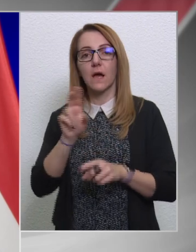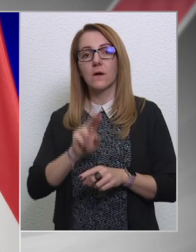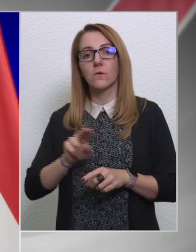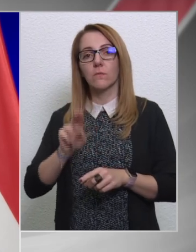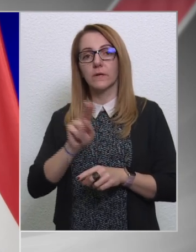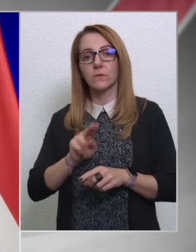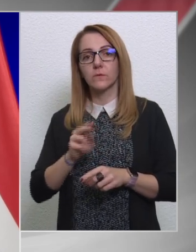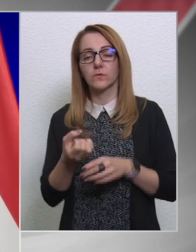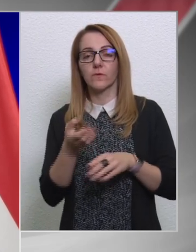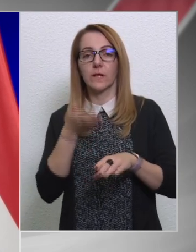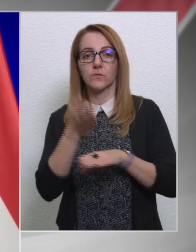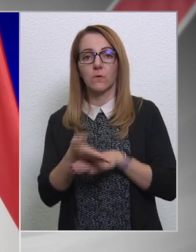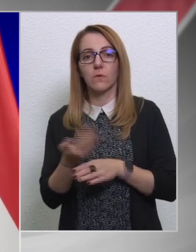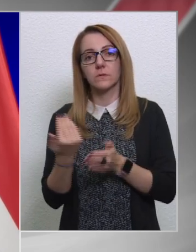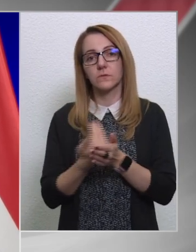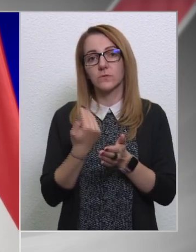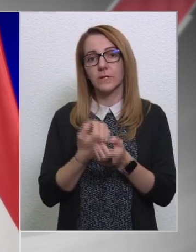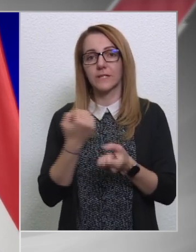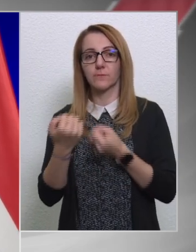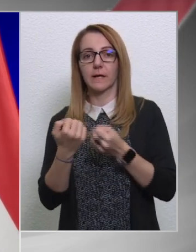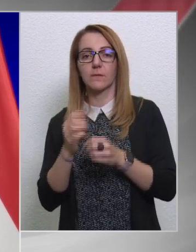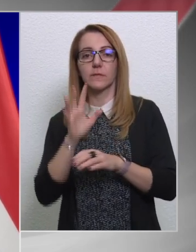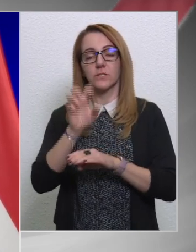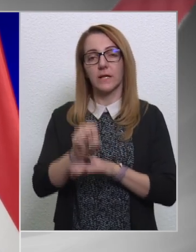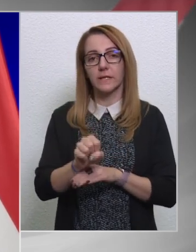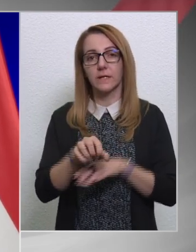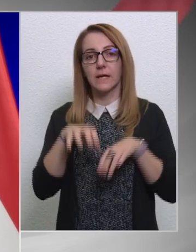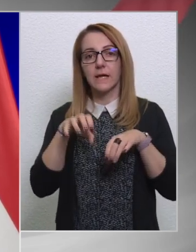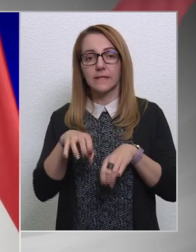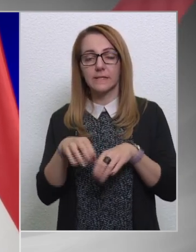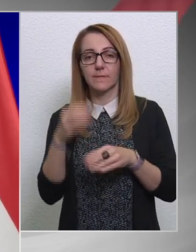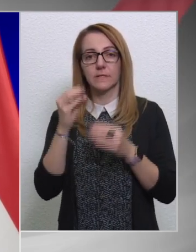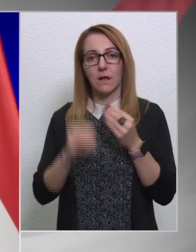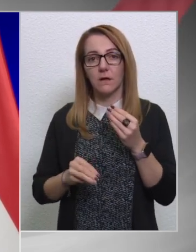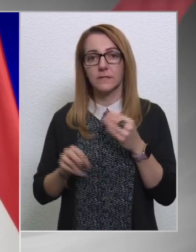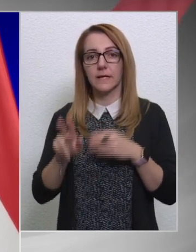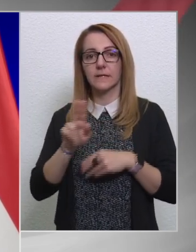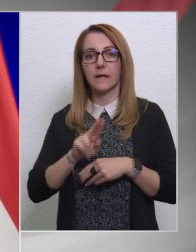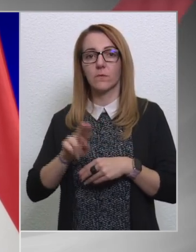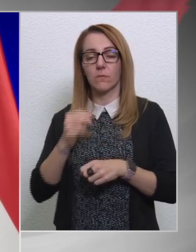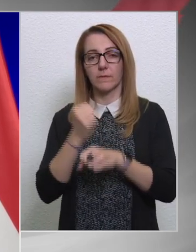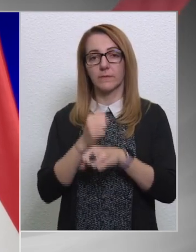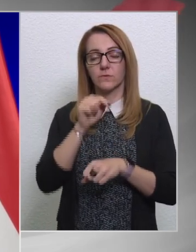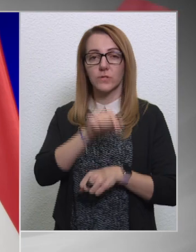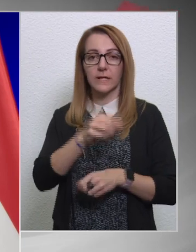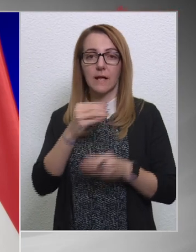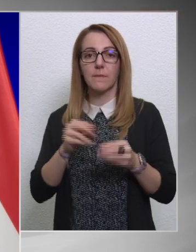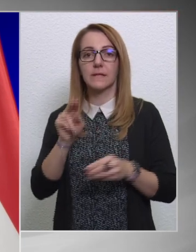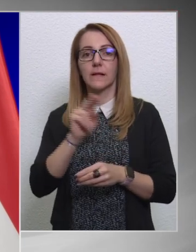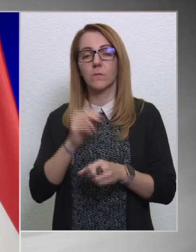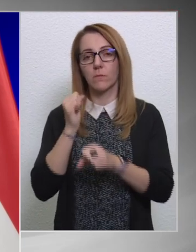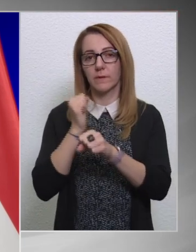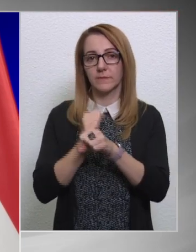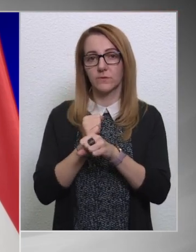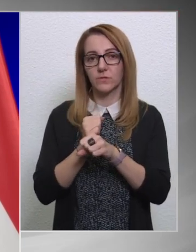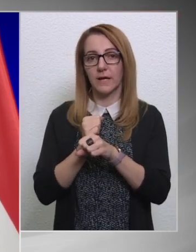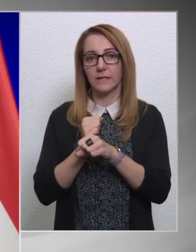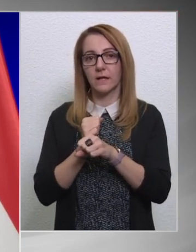forrásokhoz szükséges megállapodásokat elérjük. És tettem ezt azért az Európai Bizottságnál, mert az Európai Bizottság